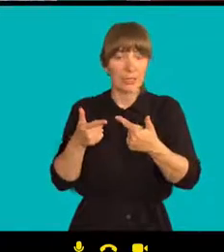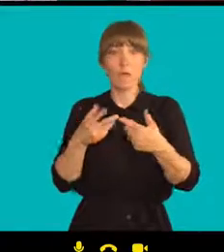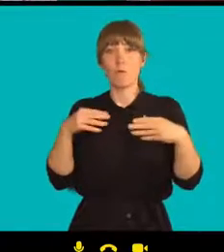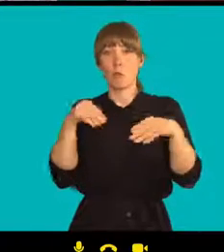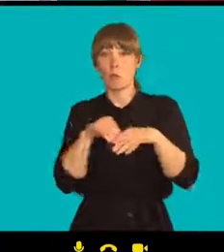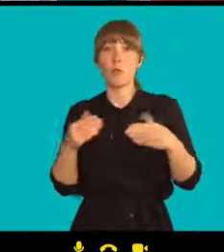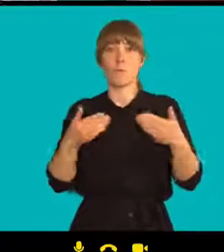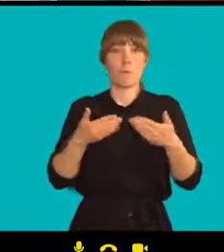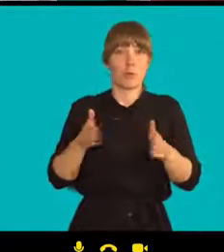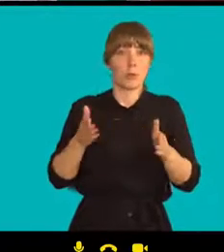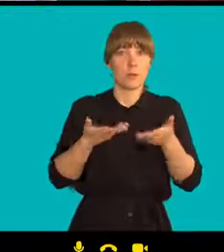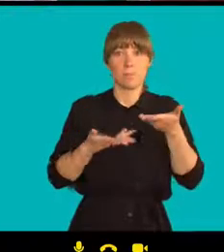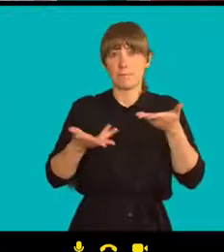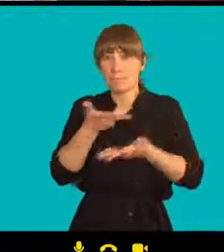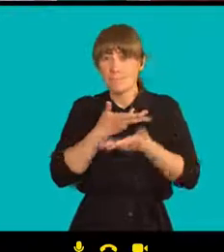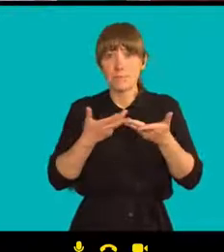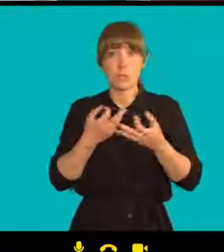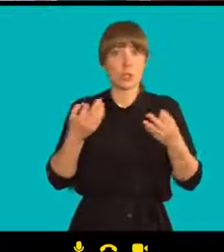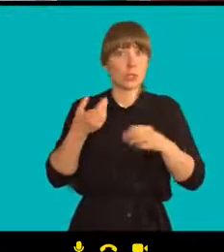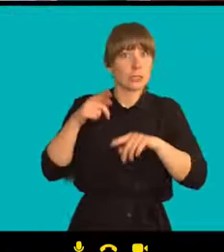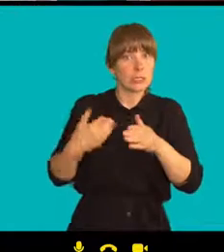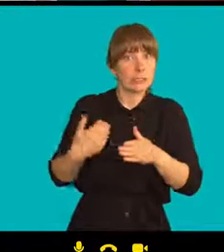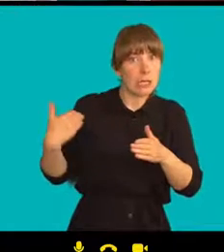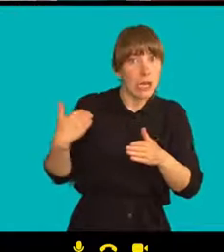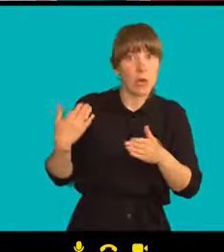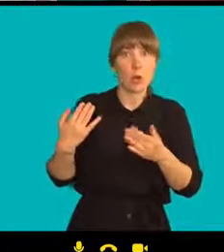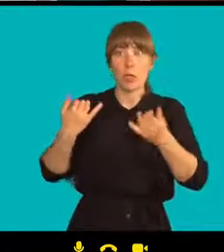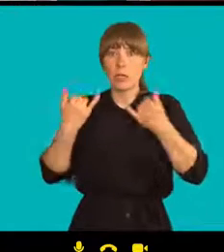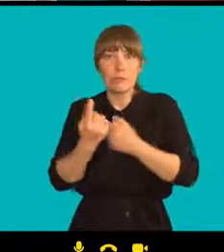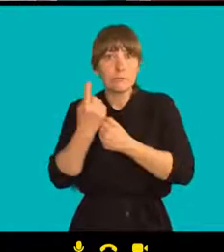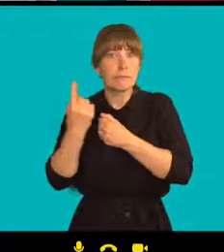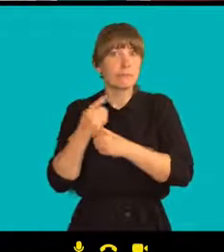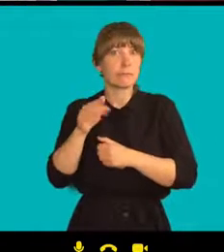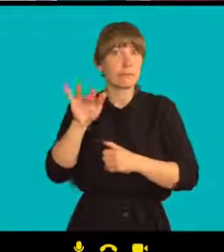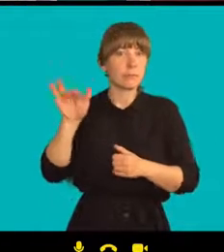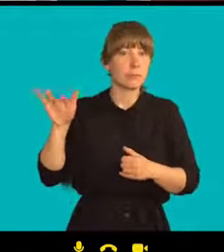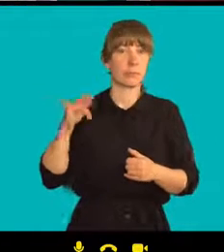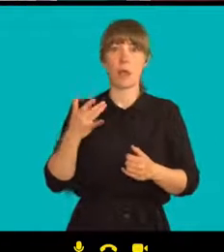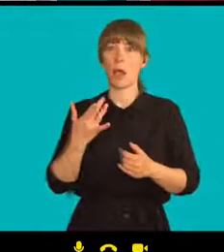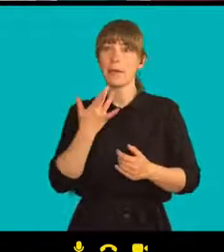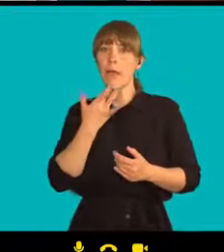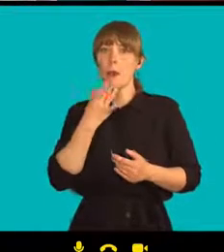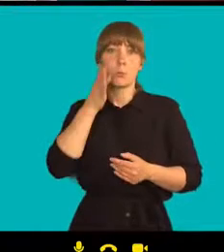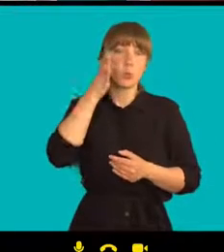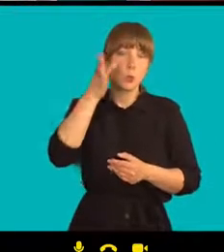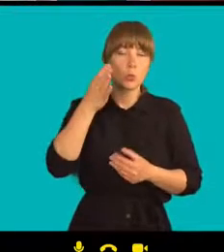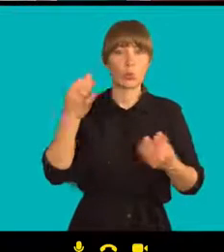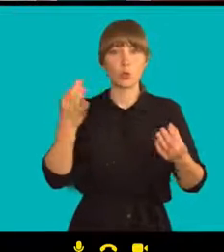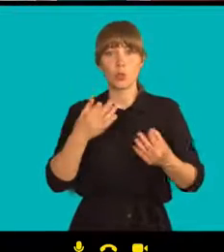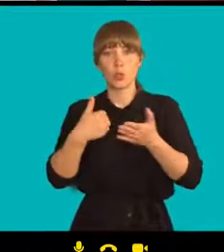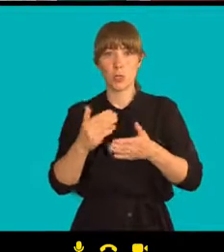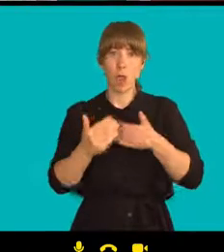kde můžeme mluvit o tom, co se stalo, co se právě děje a jak vidíme budoucnost.